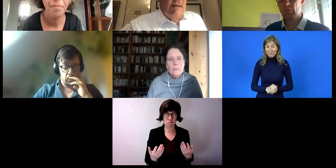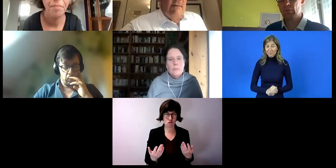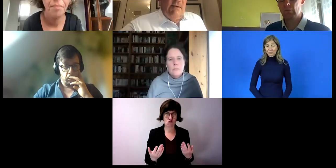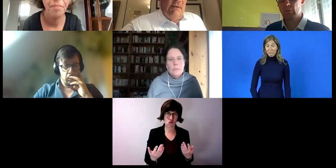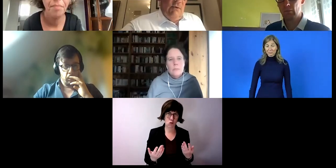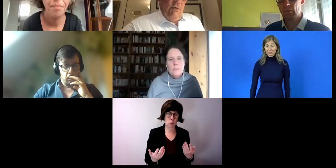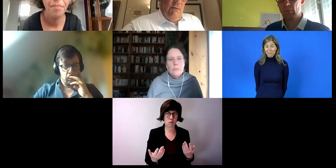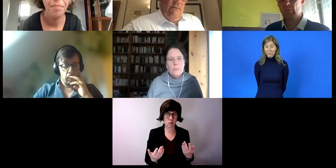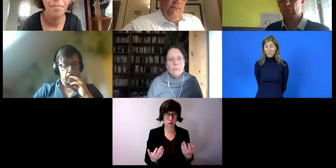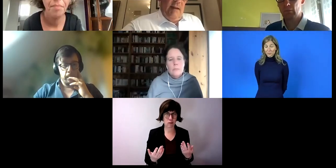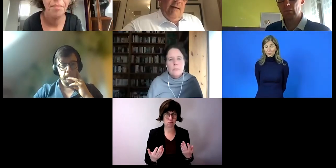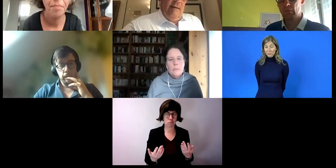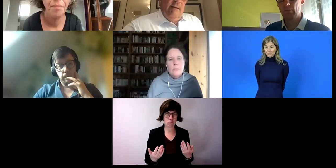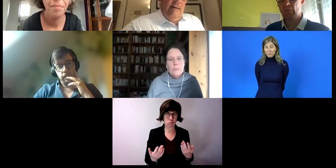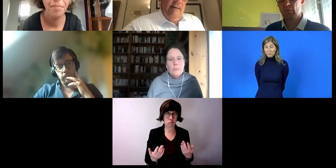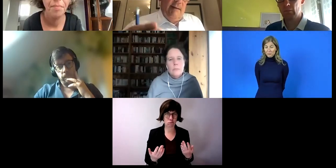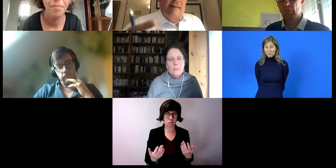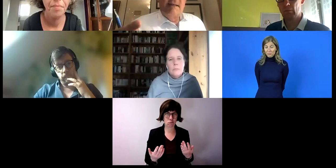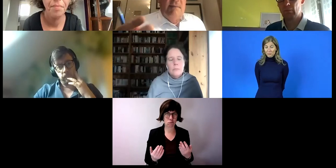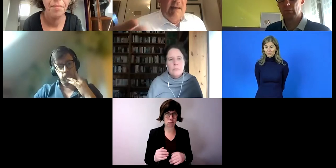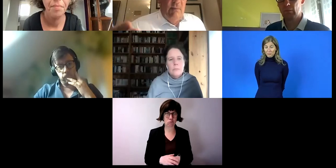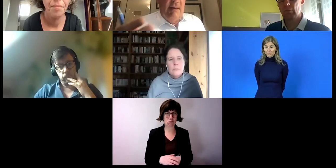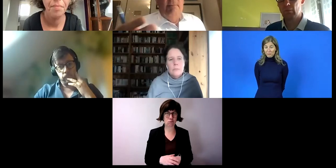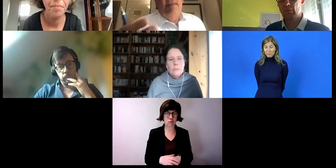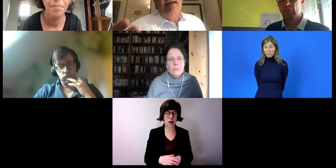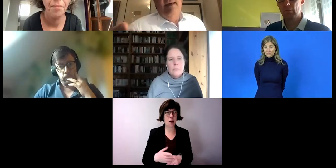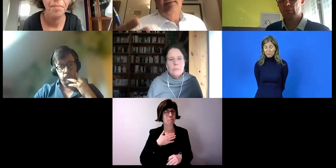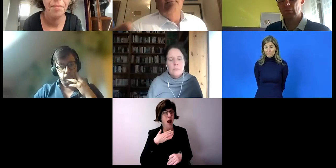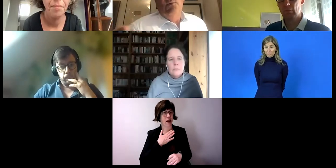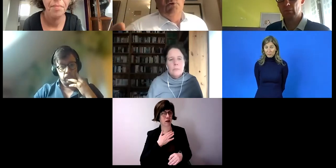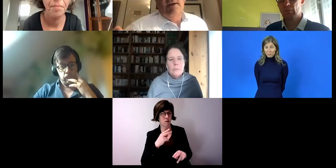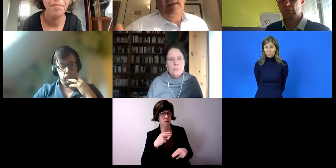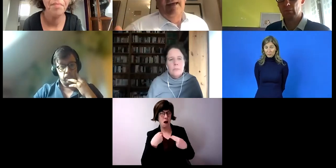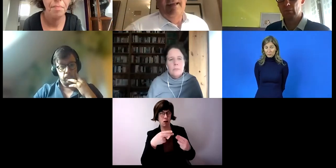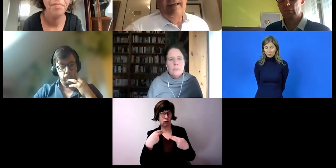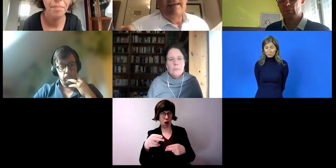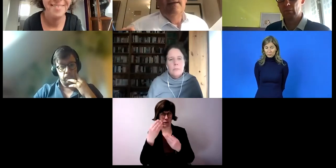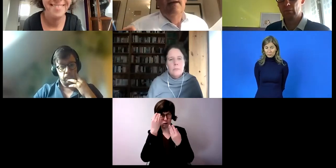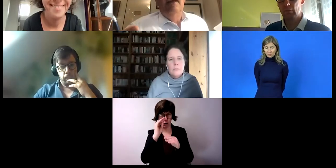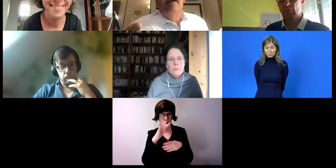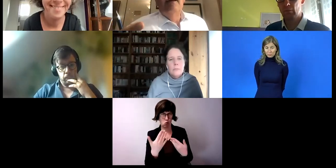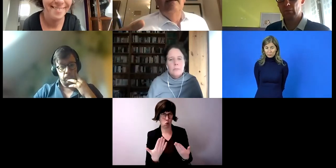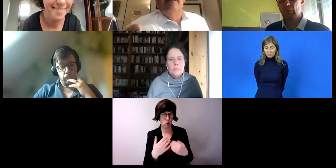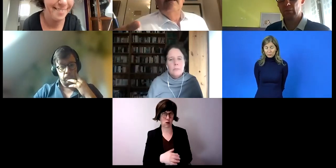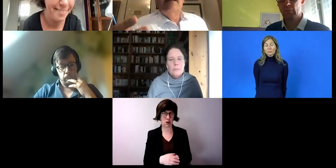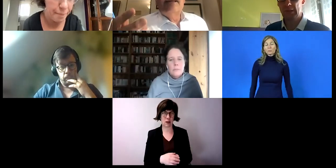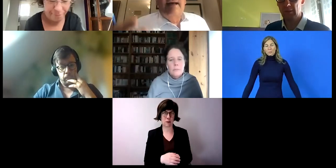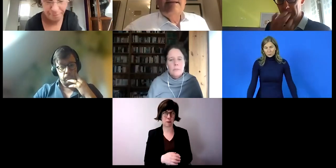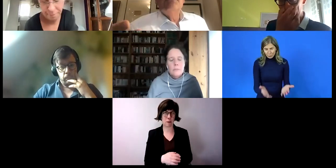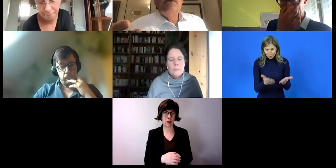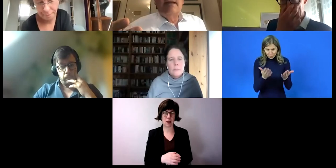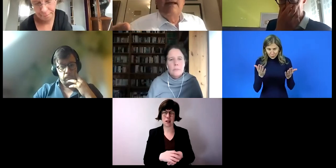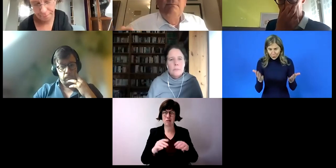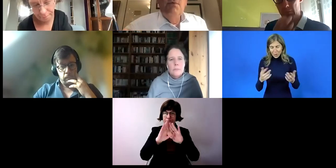Also so, das wäre so meine Kernbotschaft eigentlich. Also das